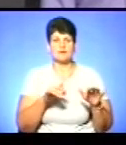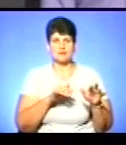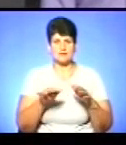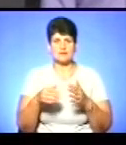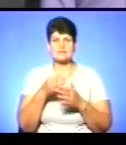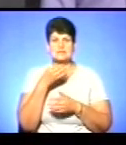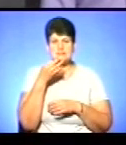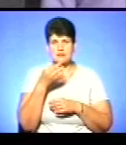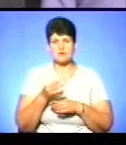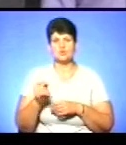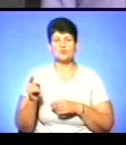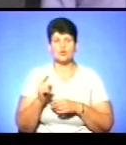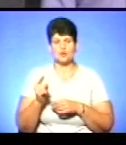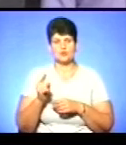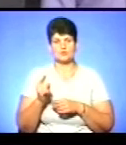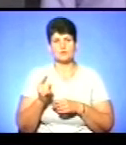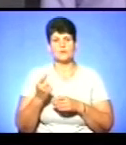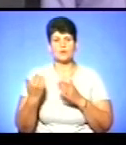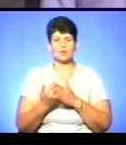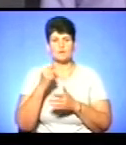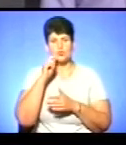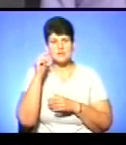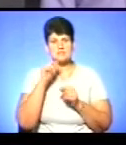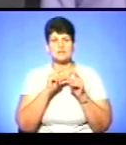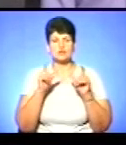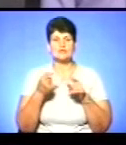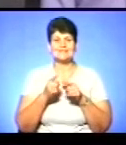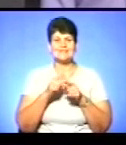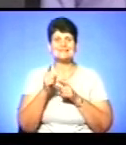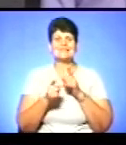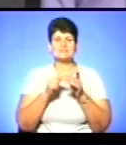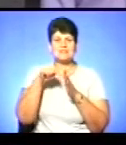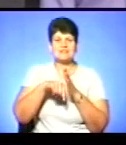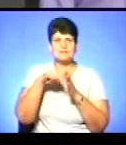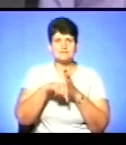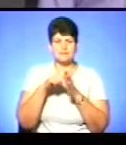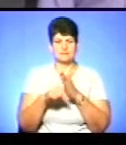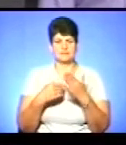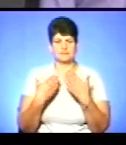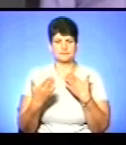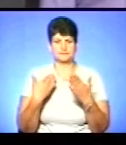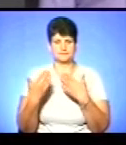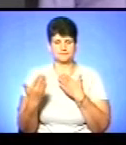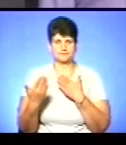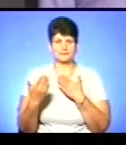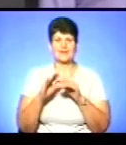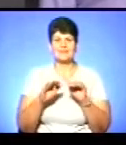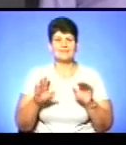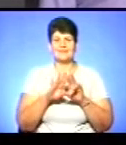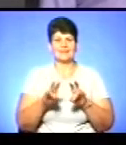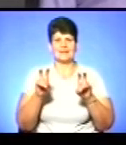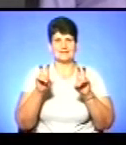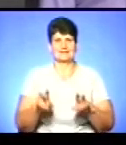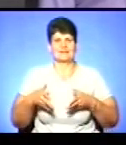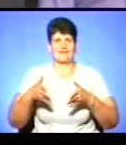Скажу, що нова українська школа – це зміни в змісті і в методах, підходах. Діти не сидять